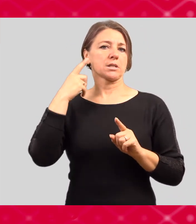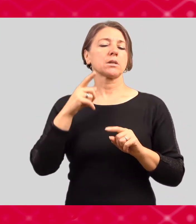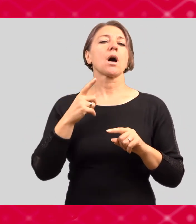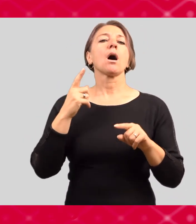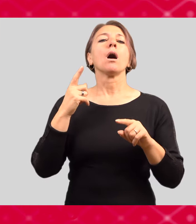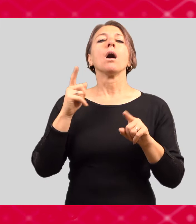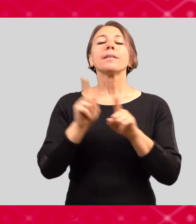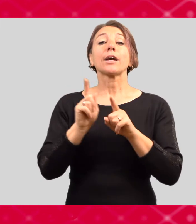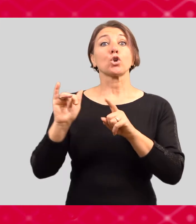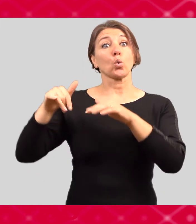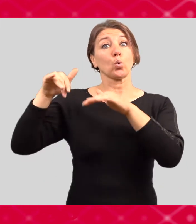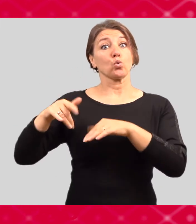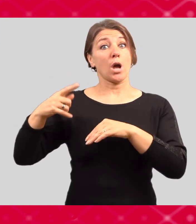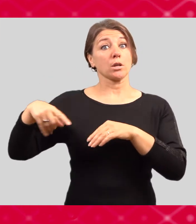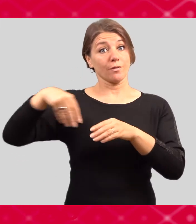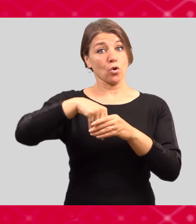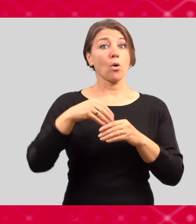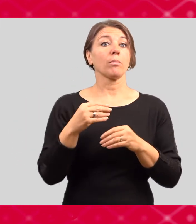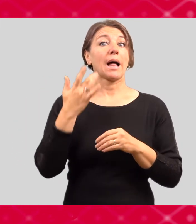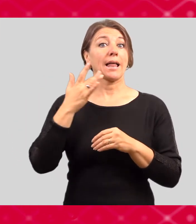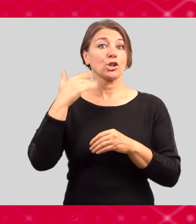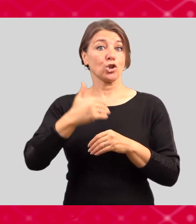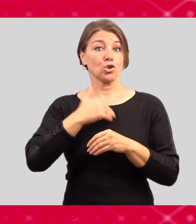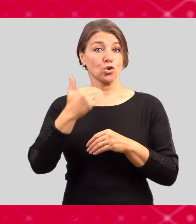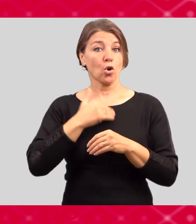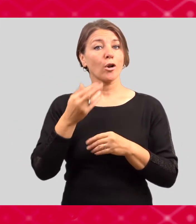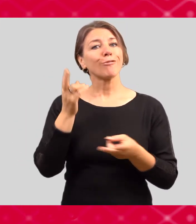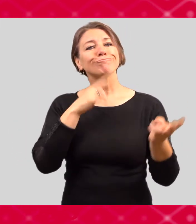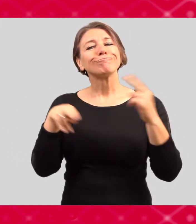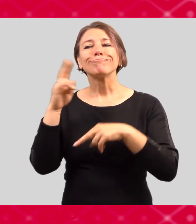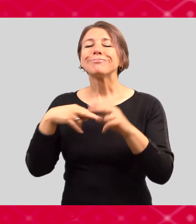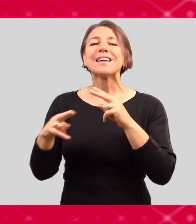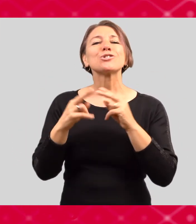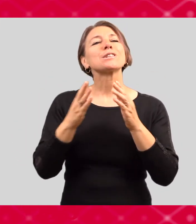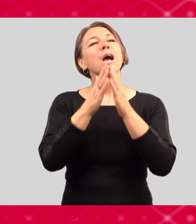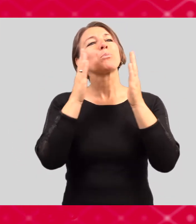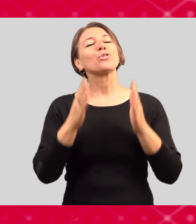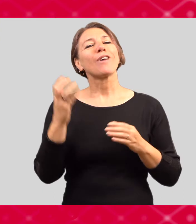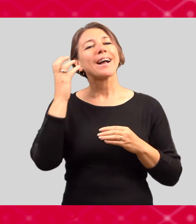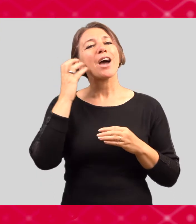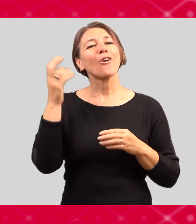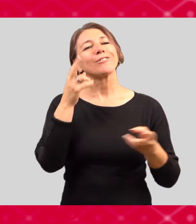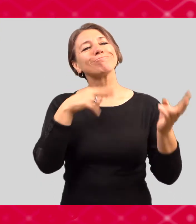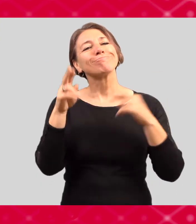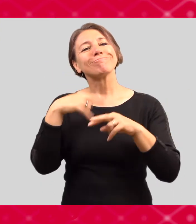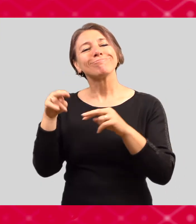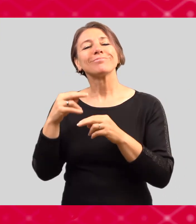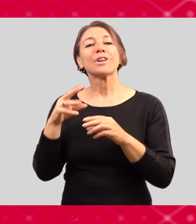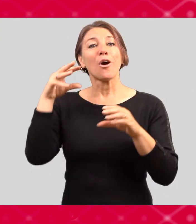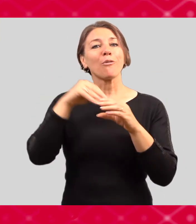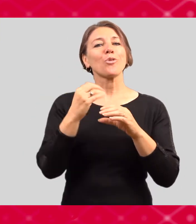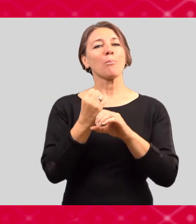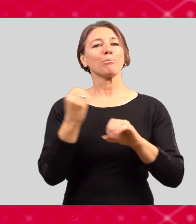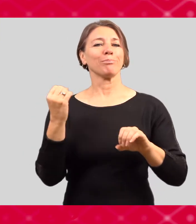Také účastníci letní školy shlédnou prohlídku historické budovy Karolina, kde se pak